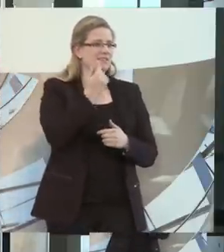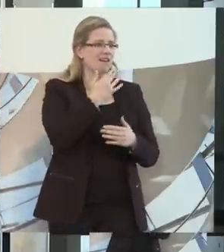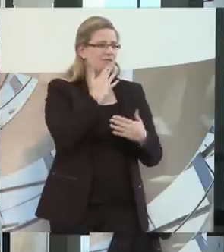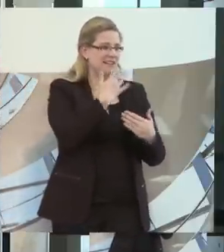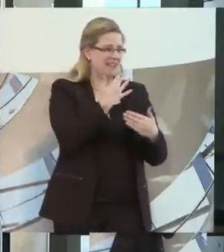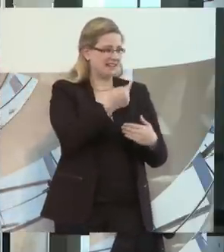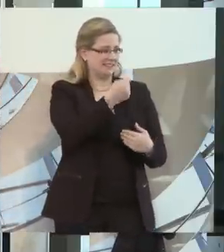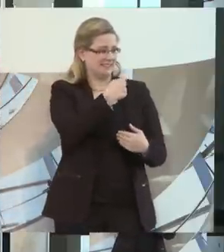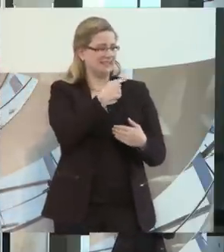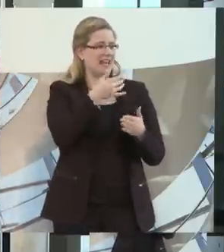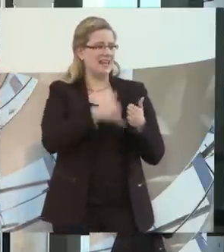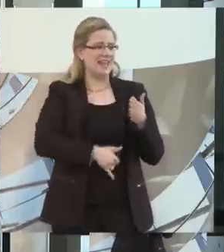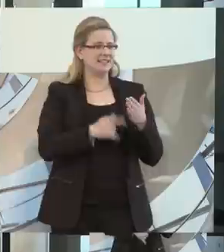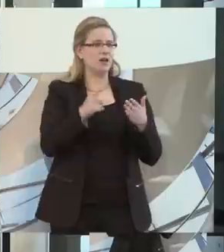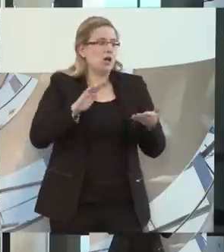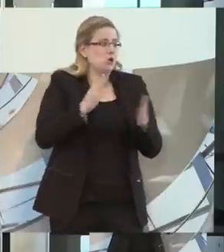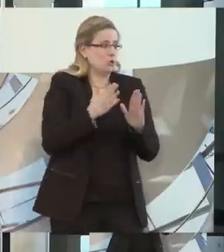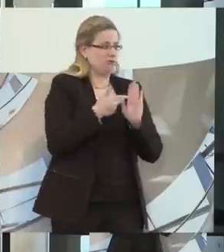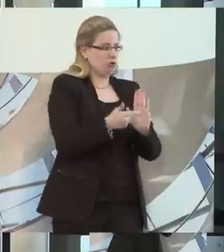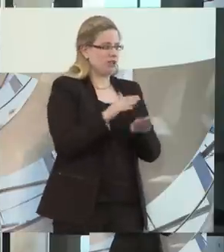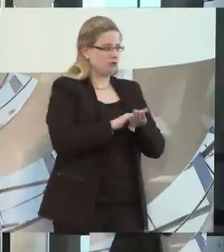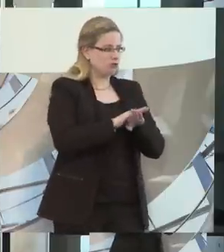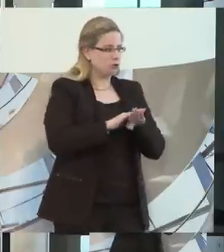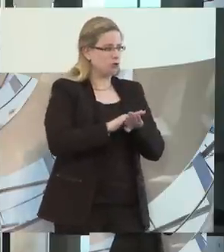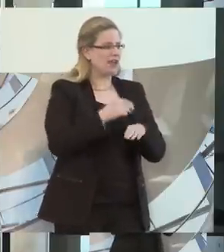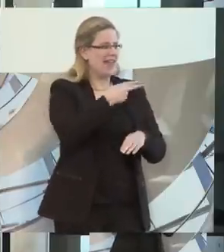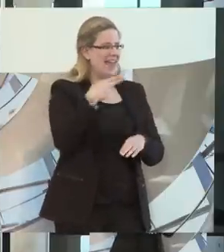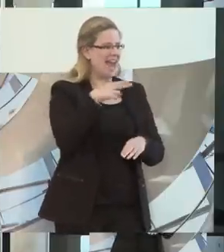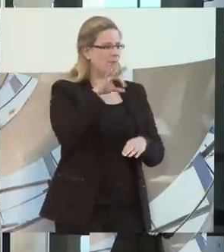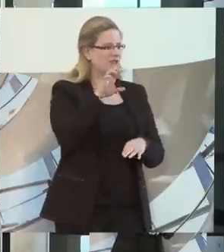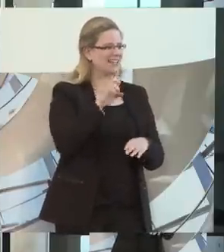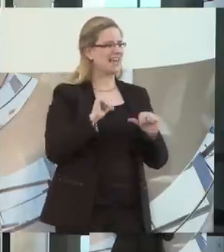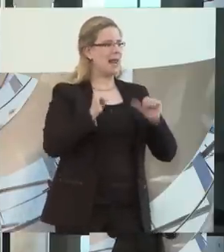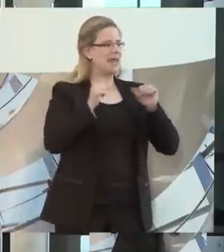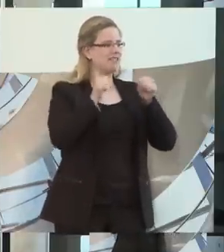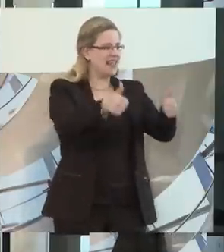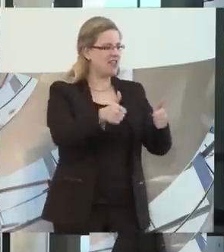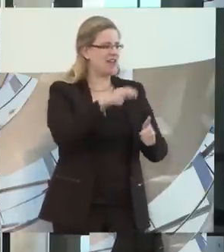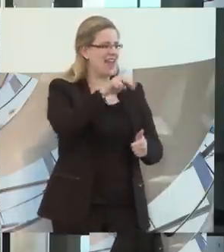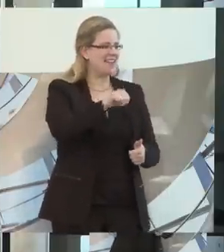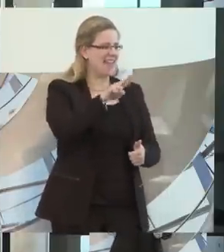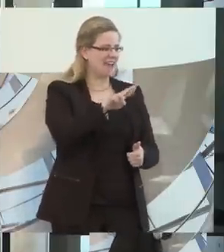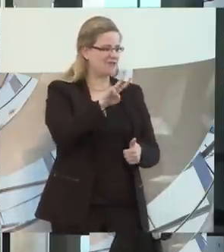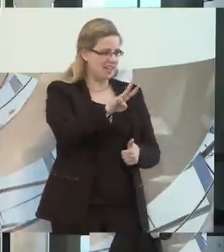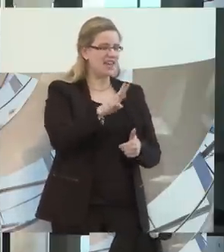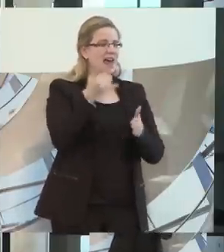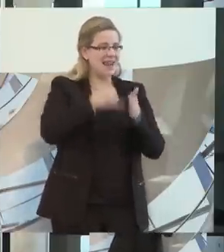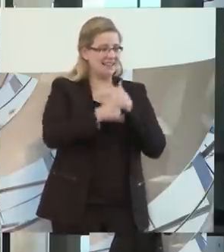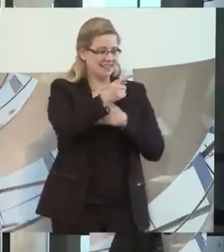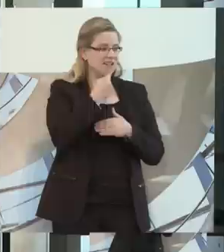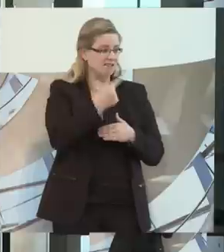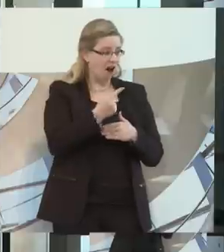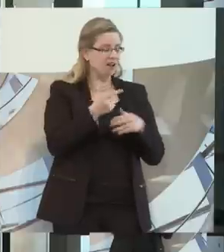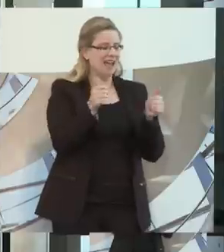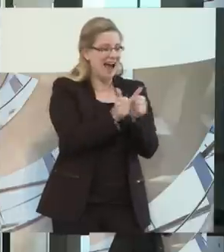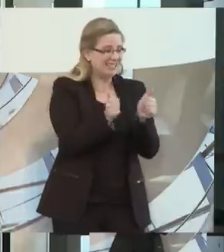ist natürlich auch nötig, ich muss mich erst mal vorstellen, mein Name ist Herbert Frings von der Lebenshilfe Nordrhein-Westfalen. Zu dem Letzten ist natürlich auch notwendig, dass diese